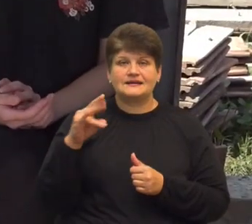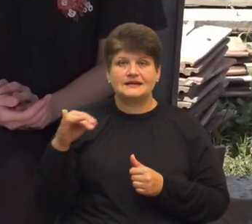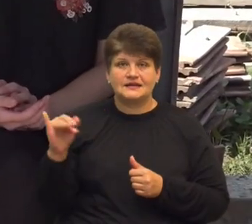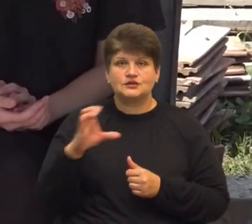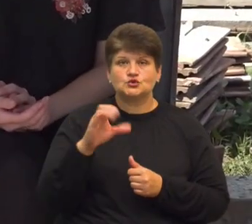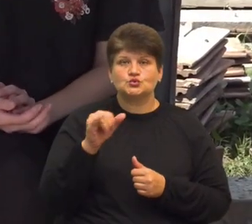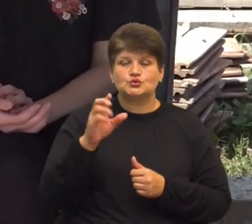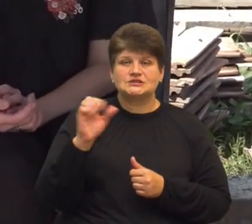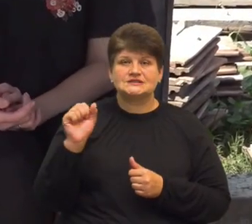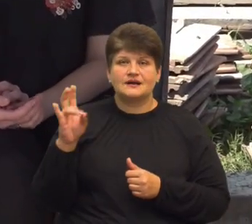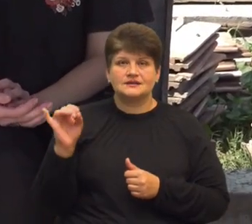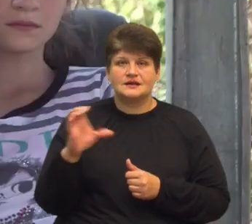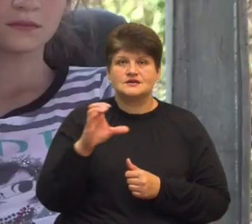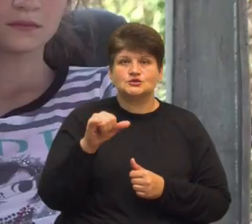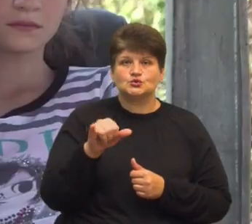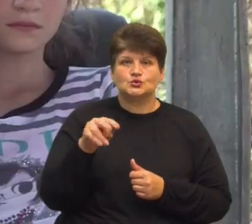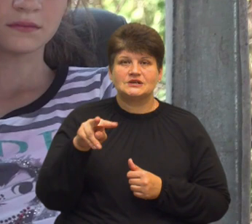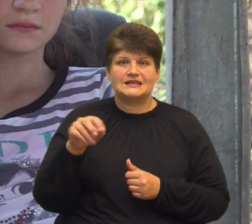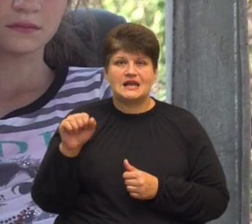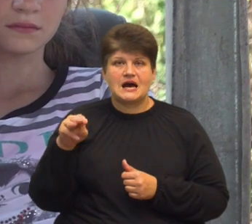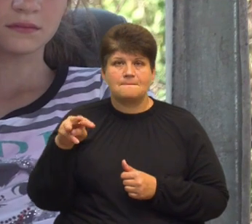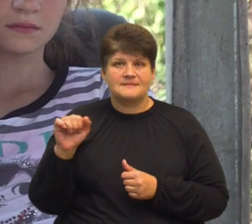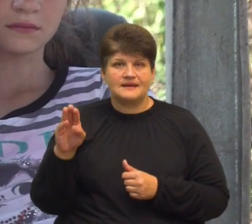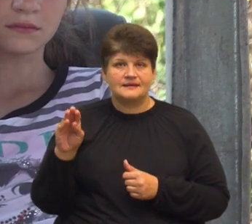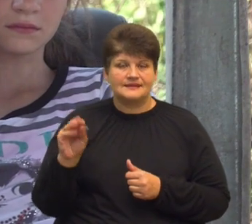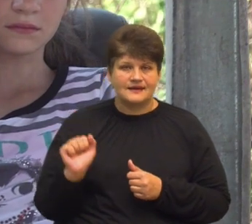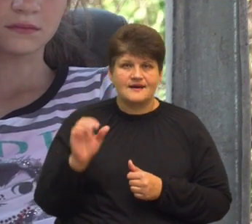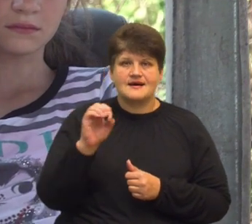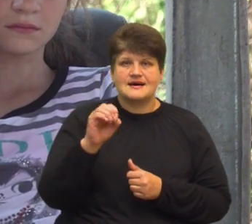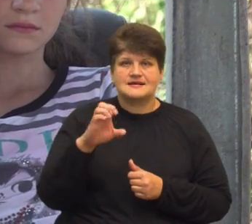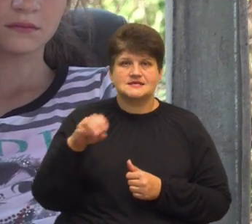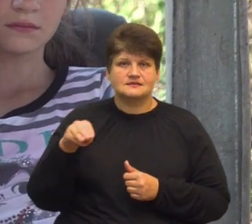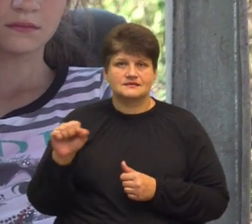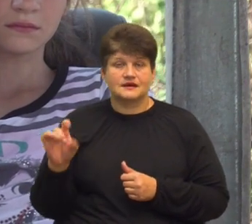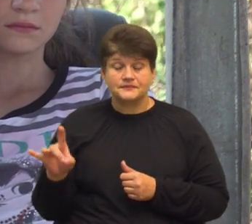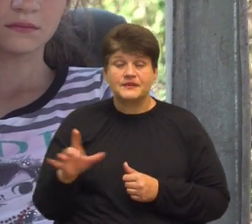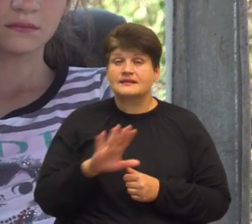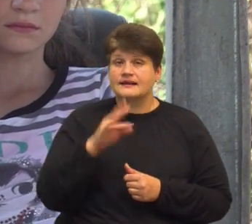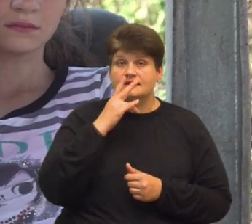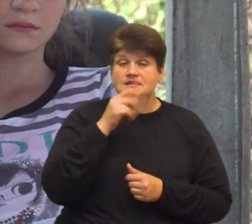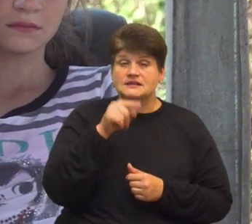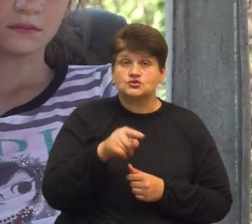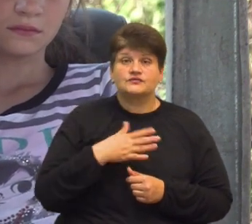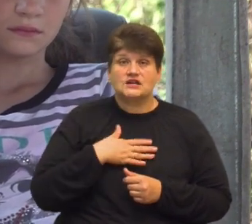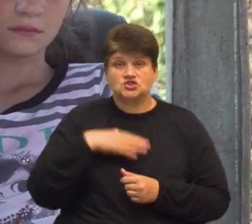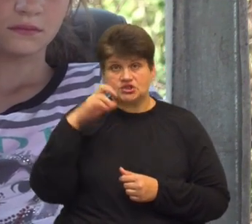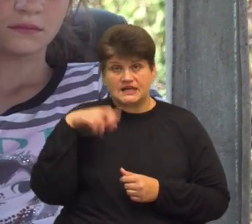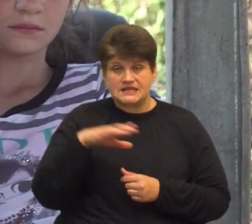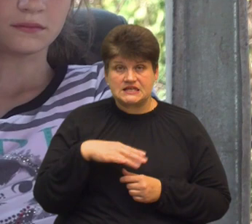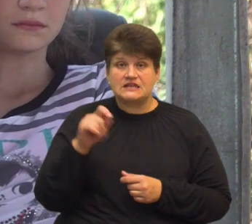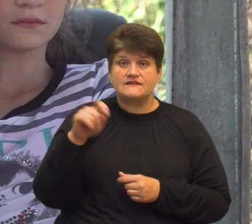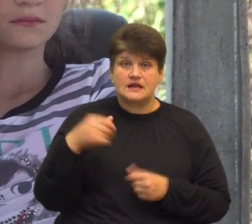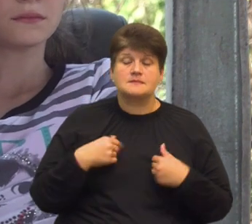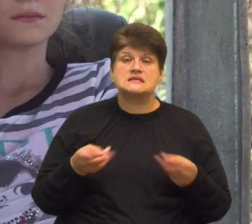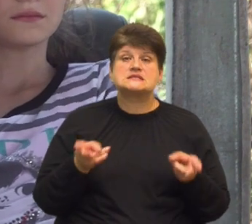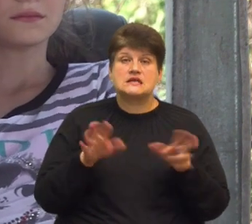Елла, Суламіта та Естер. Незважаючи на те, що в нашій країні нелегкі часи, війна, ми залишаємося тут,